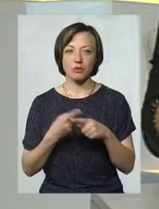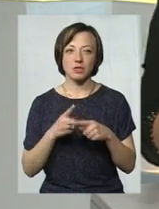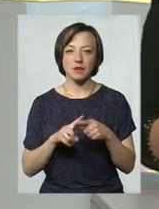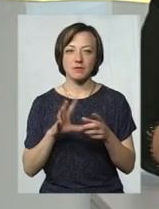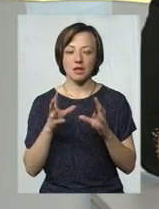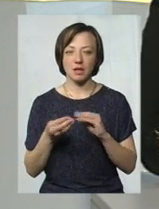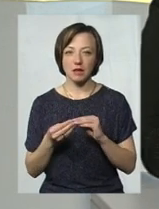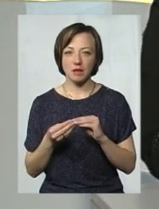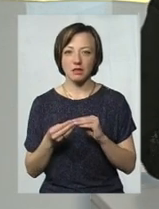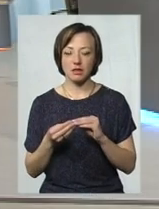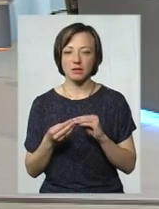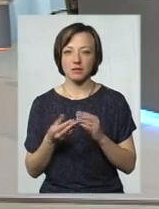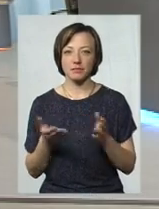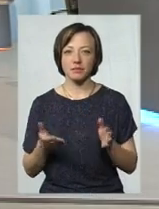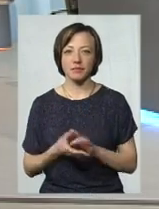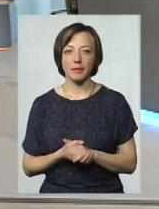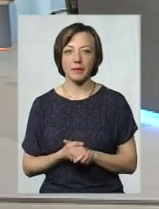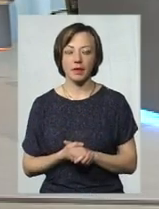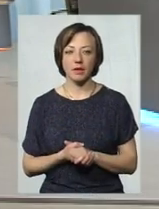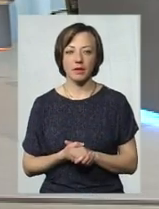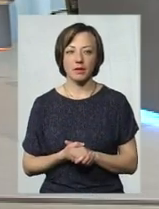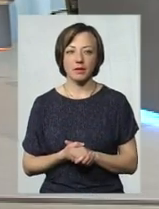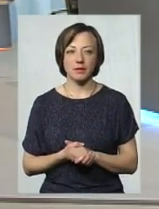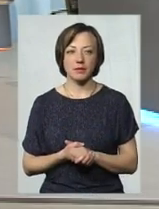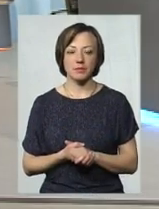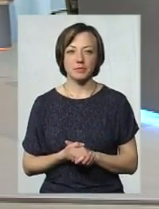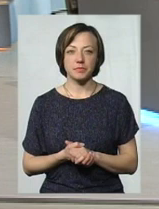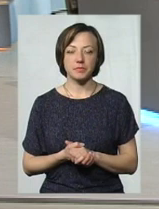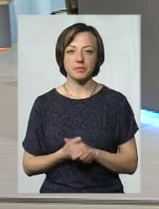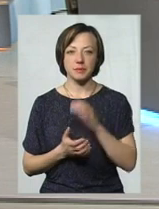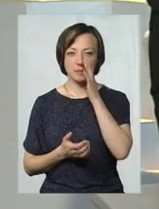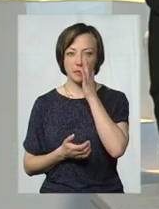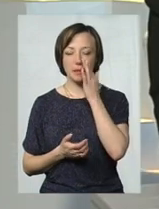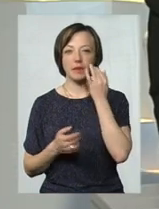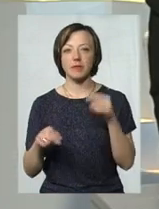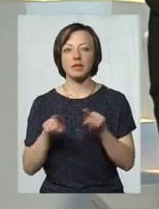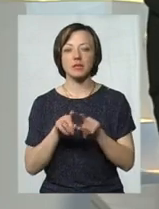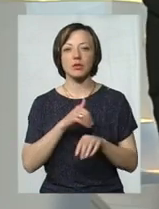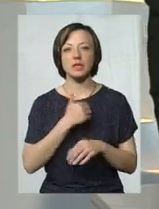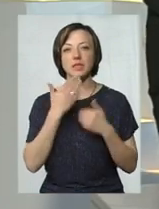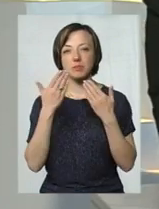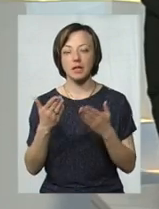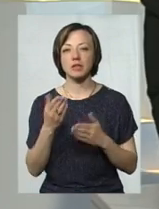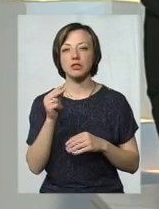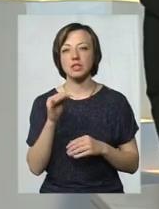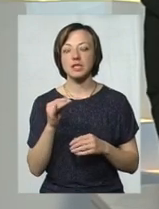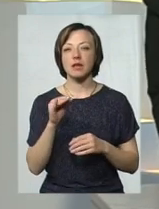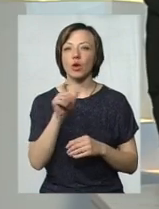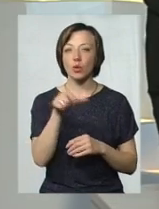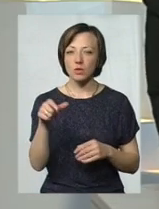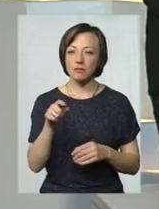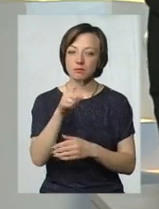взагалі... Це пропозитив, до речі. Ну так. Але все ж таки, пане Олександр, хотіла б ще запитати, чи зверталися до вас клієнти,